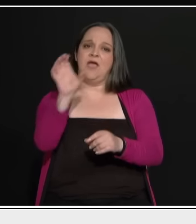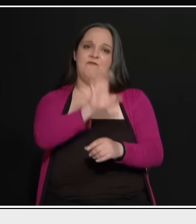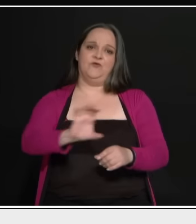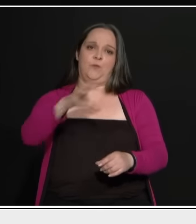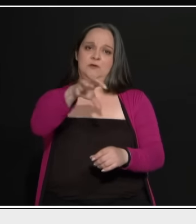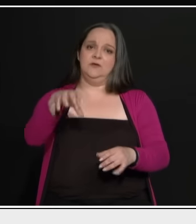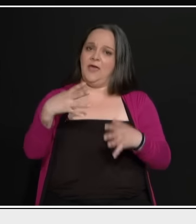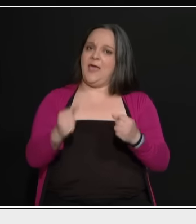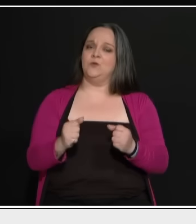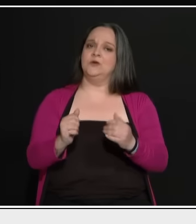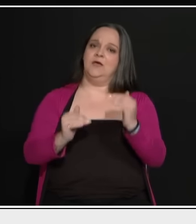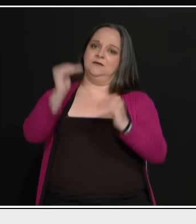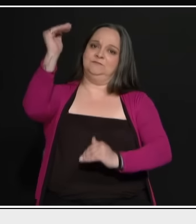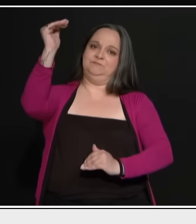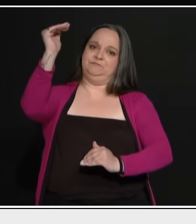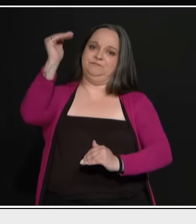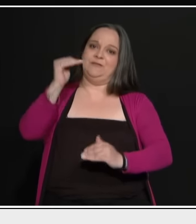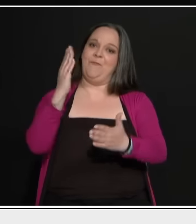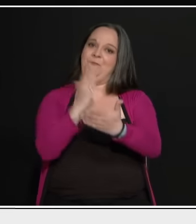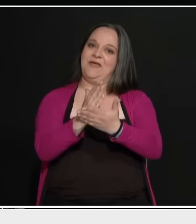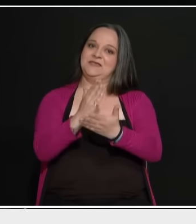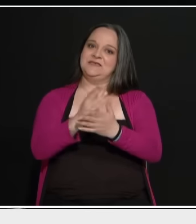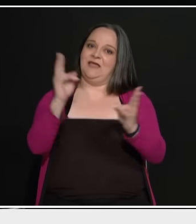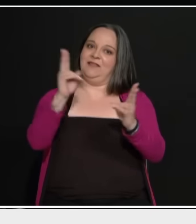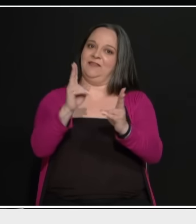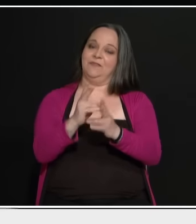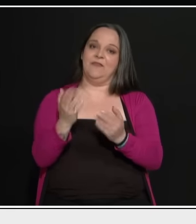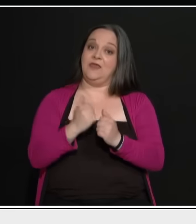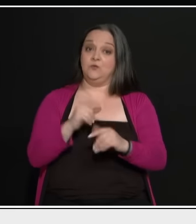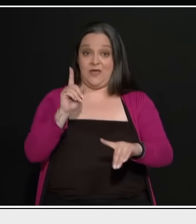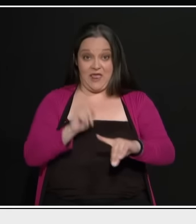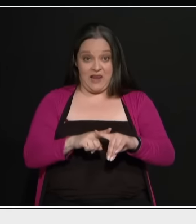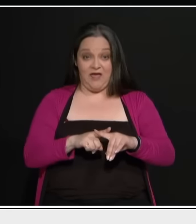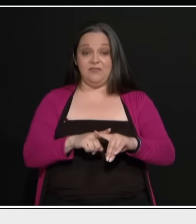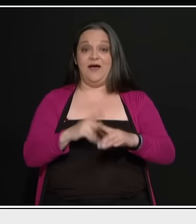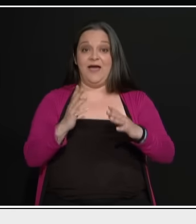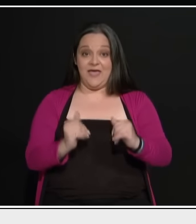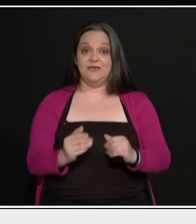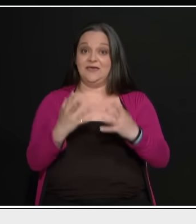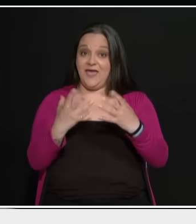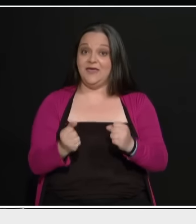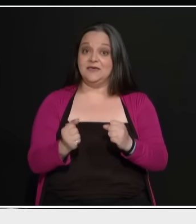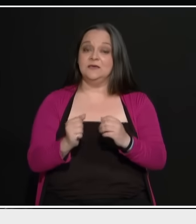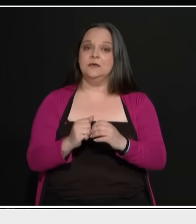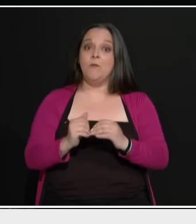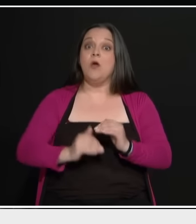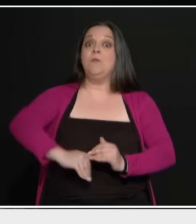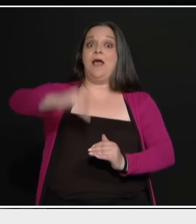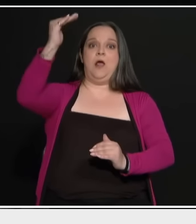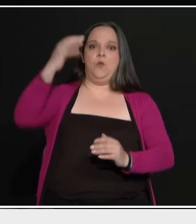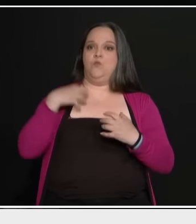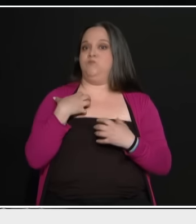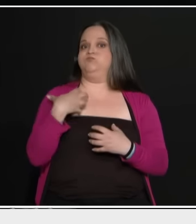μικρούς. Μόνο η Ελλάδα έχει πάρα πολύ μεγάλους, πως χθες δεν ήταν τίποτα, και